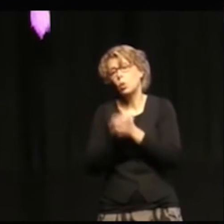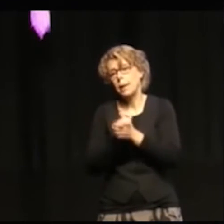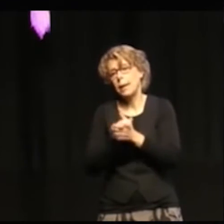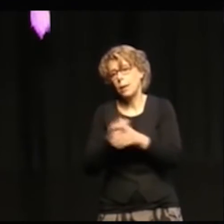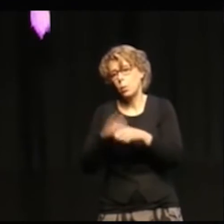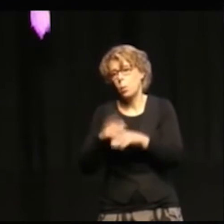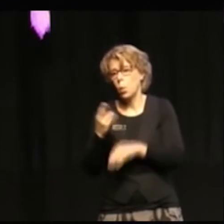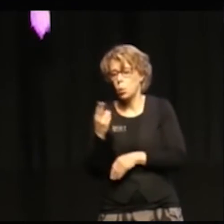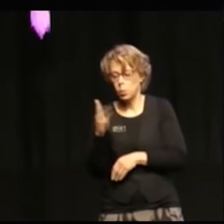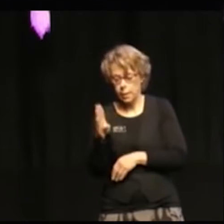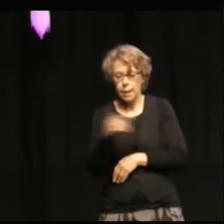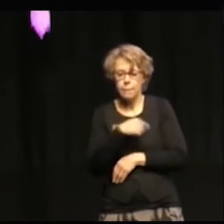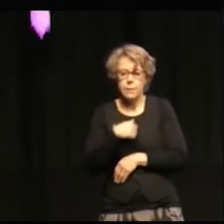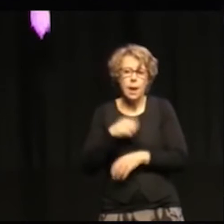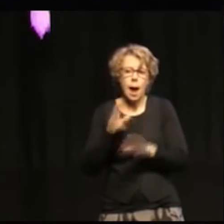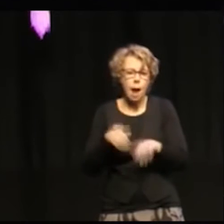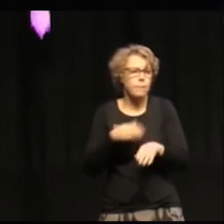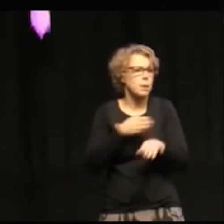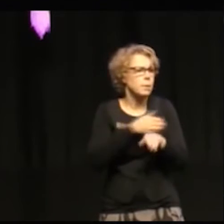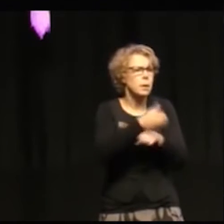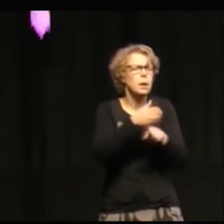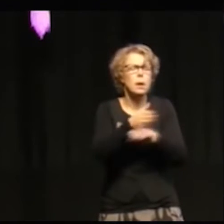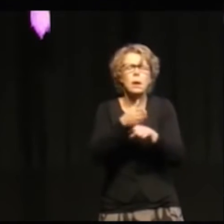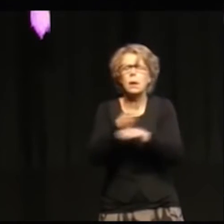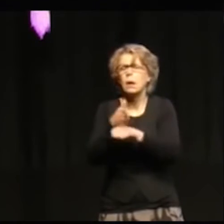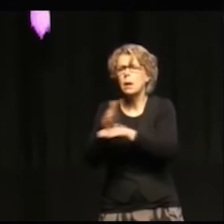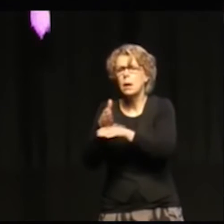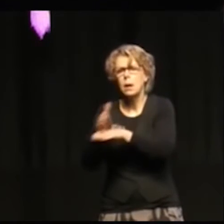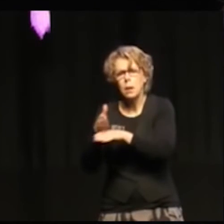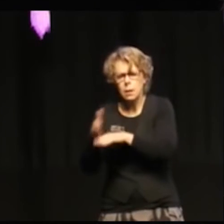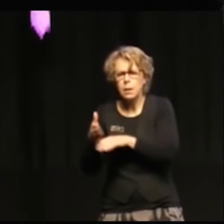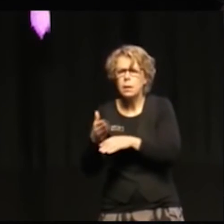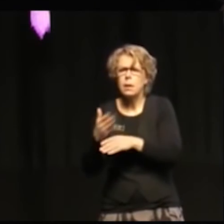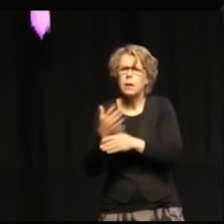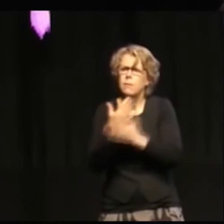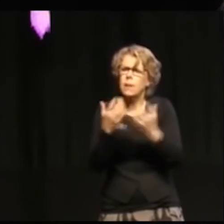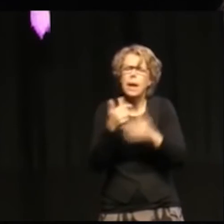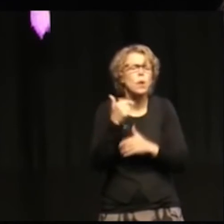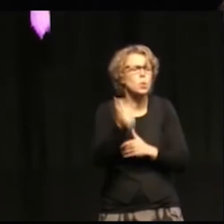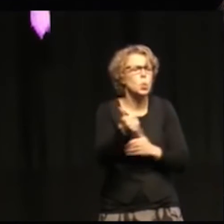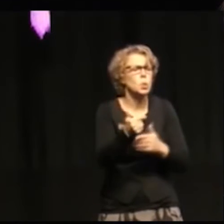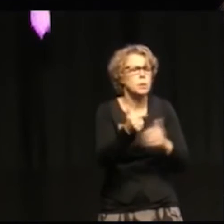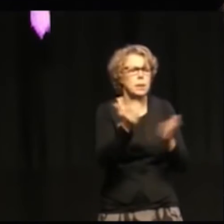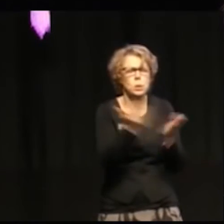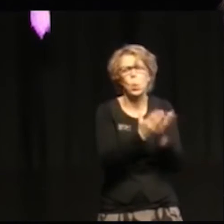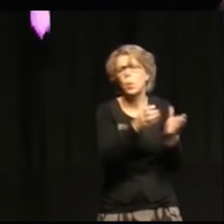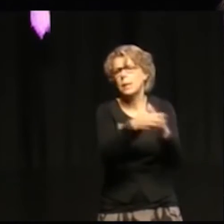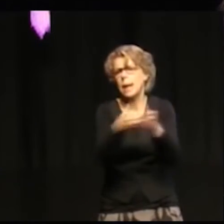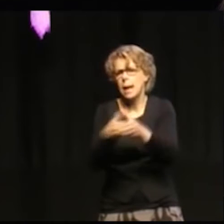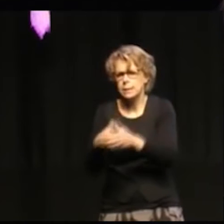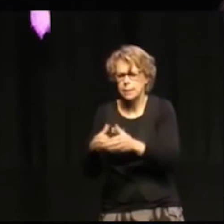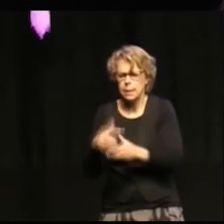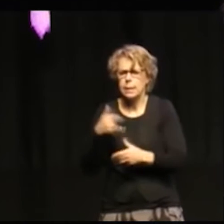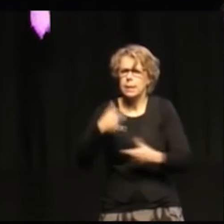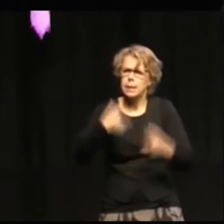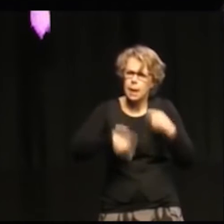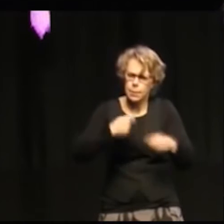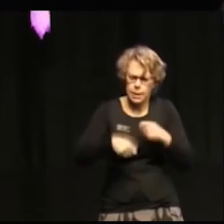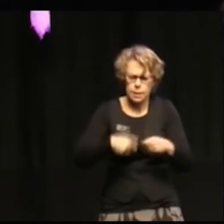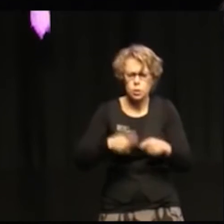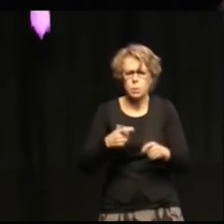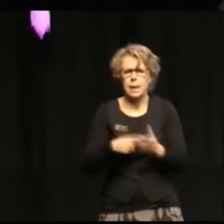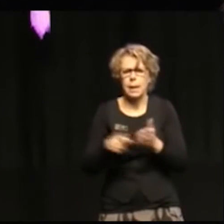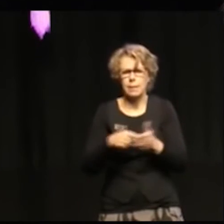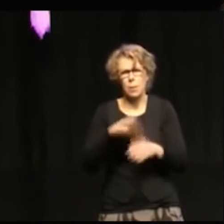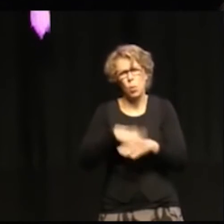ute i tusentals skolklasser i en kampanj som heter First Generation.